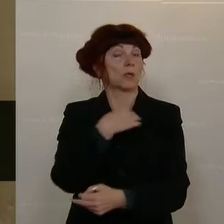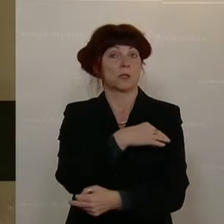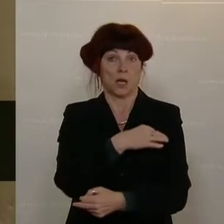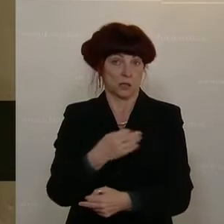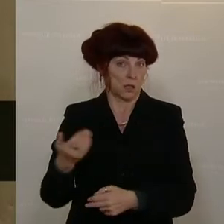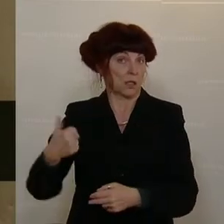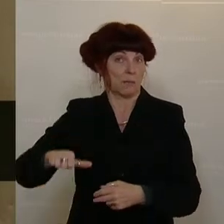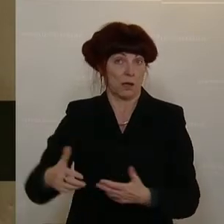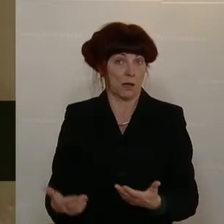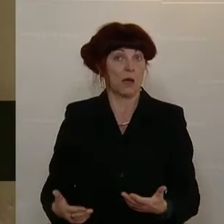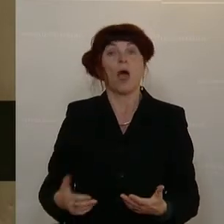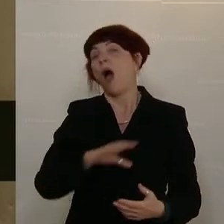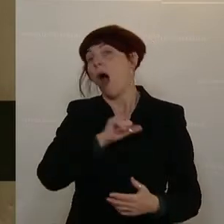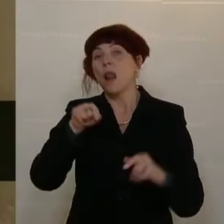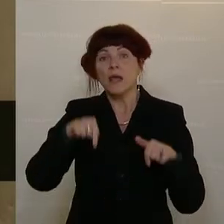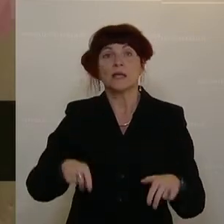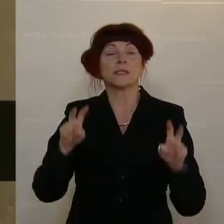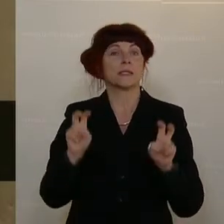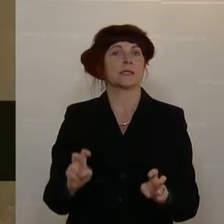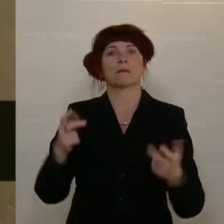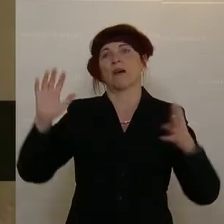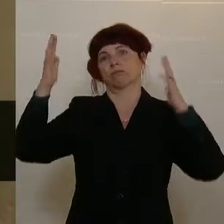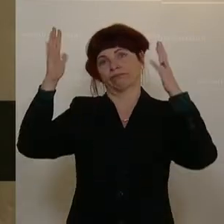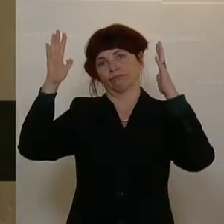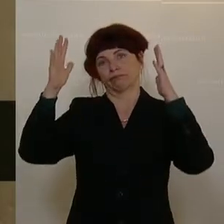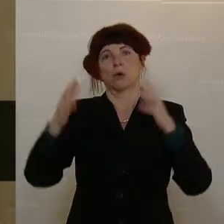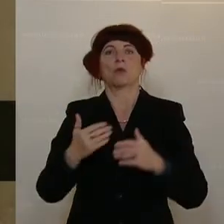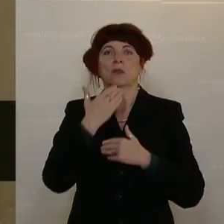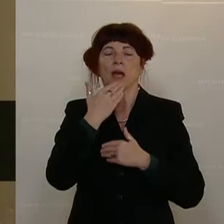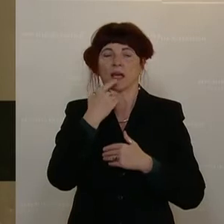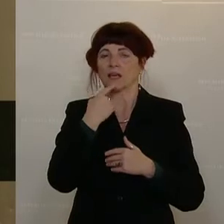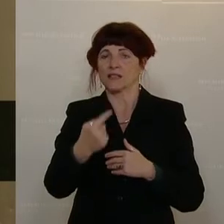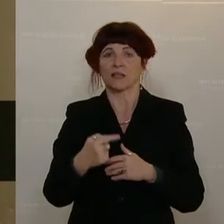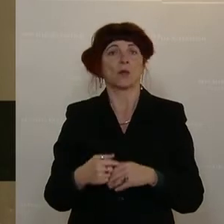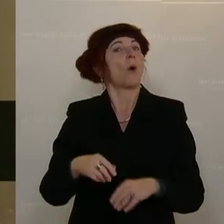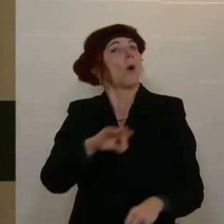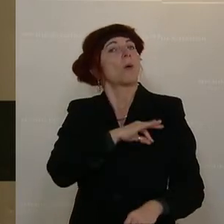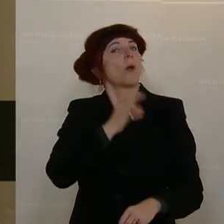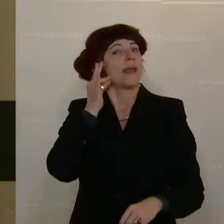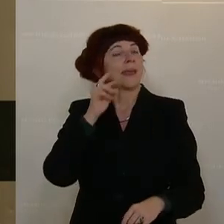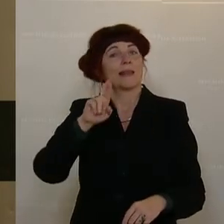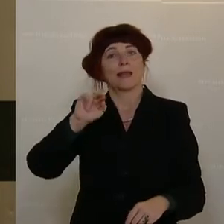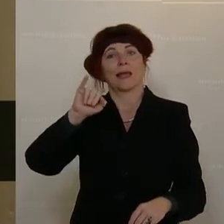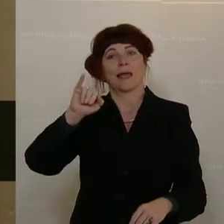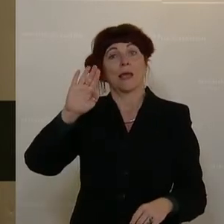geklatscht oder Danke gesagt. Die Kollegin Ribau hat auch heute wieder Danke gesagt.